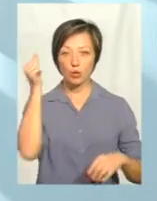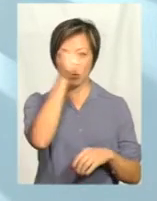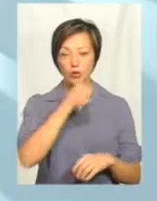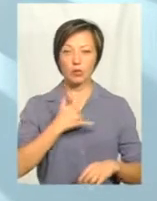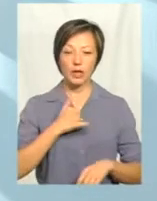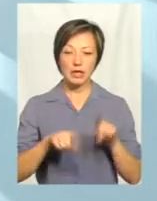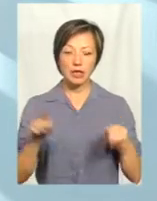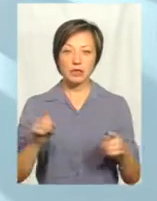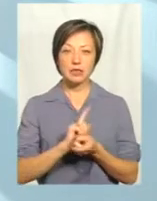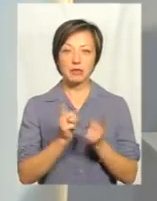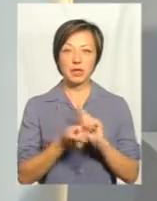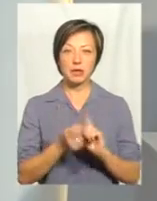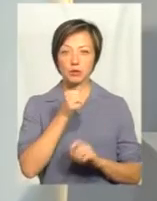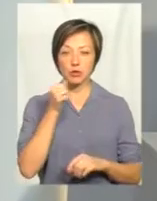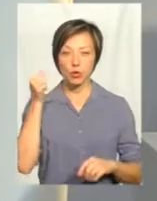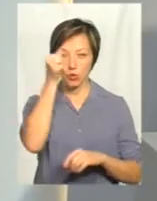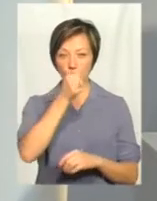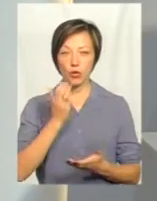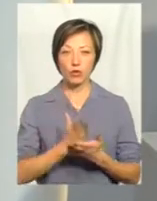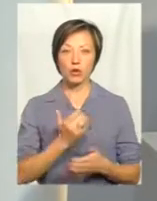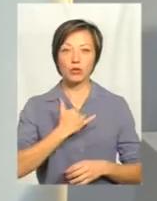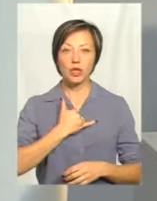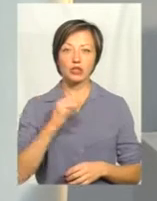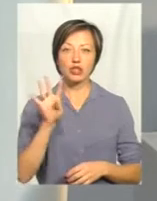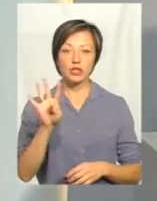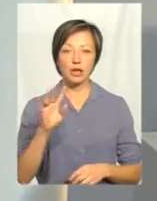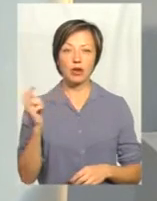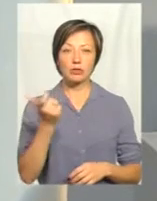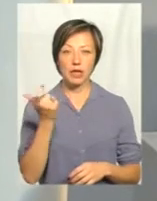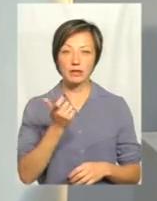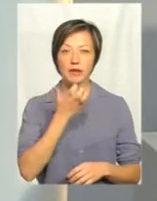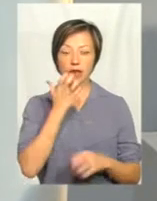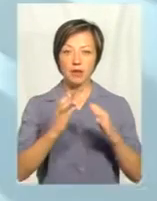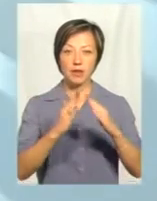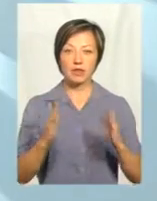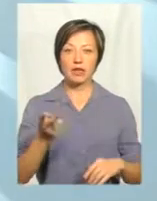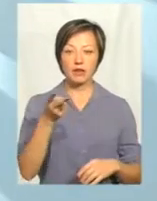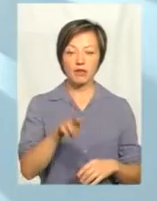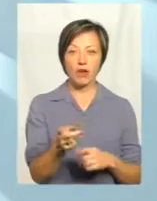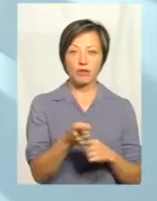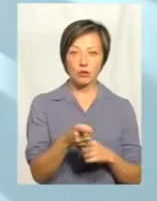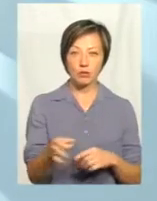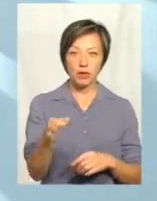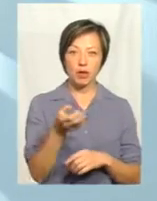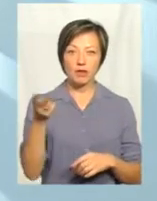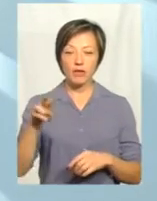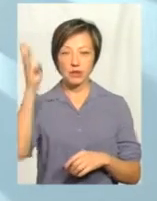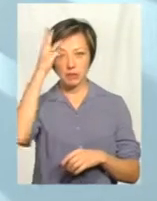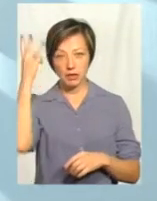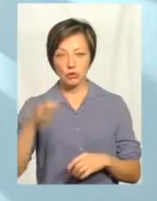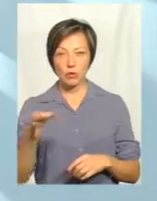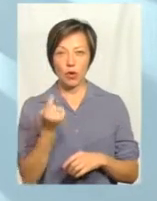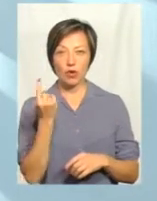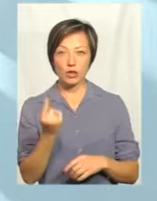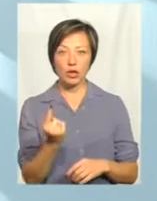в нас дещо змінилося з минулого року. У нас, передаймі, є вже сьогодні 4 господарства тепличні, 2 з Тернопільської області, 2 з Хмельницької області, одне